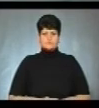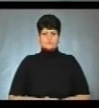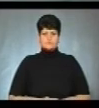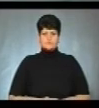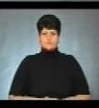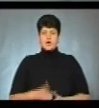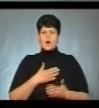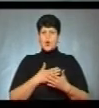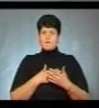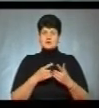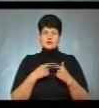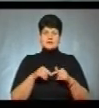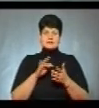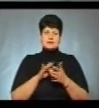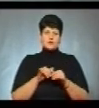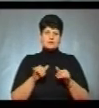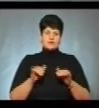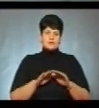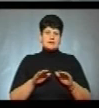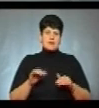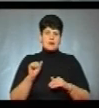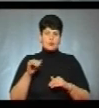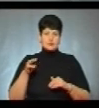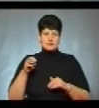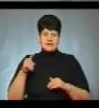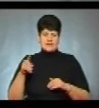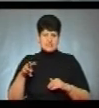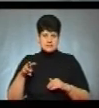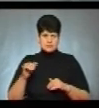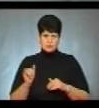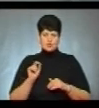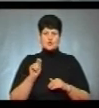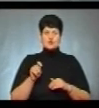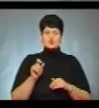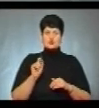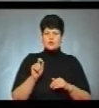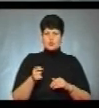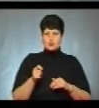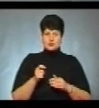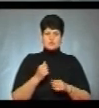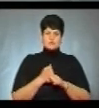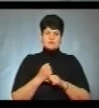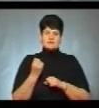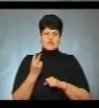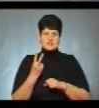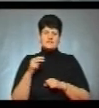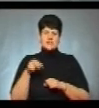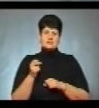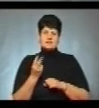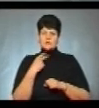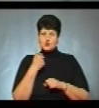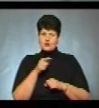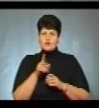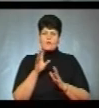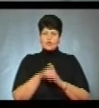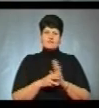Громадська організація «Центр розвитку дітей з аутизмом» та іншими розводами «Золотий ключик» діє у Тернополі з 2012 року. До неї входять